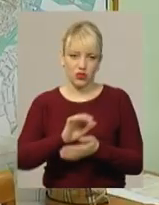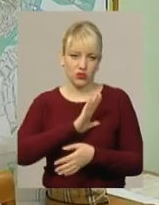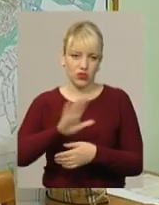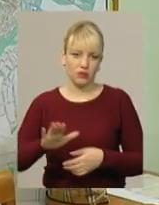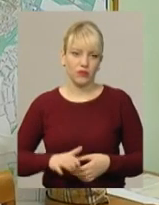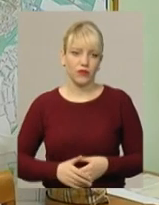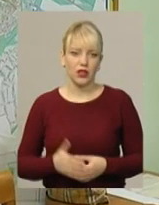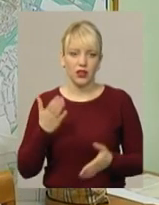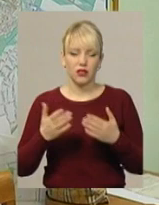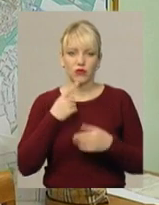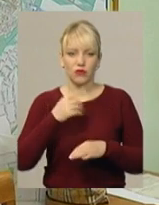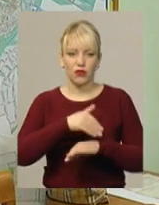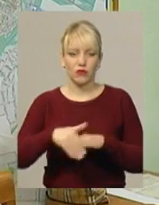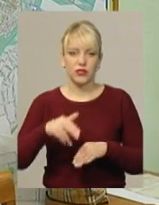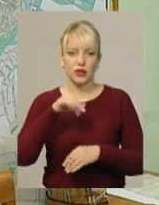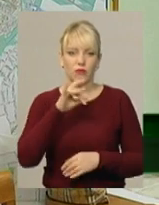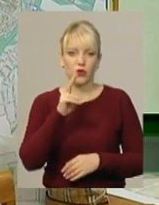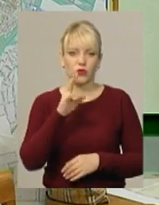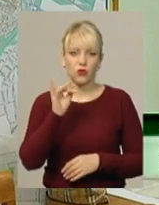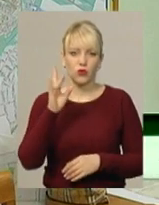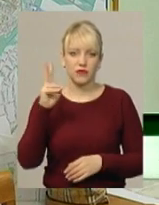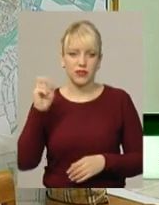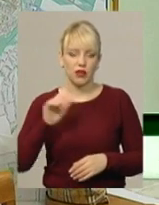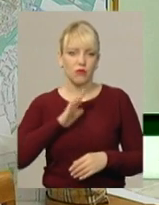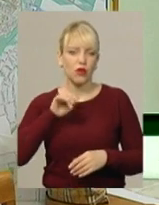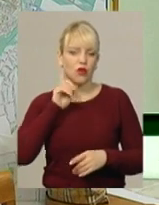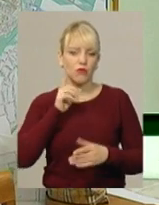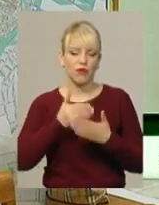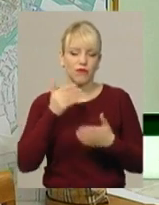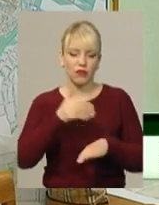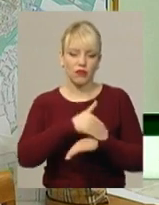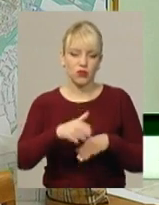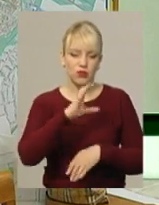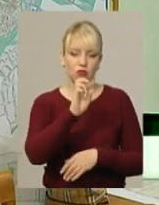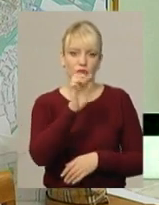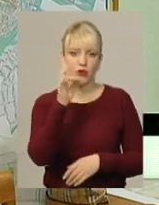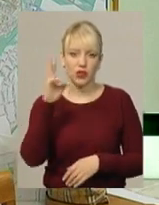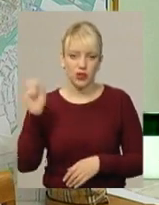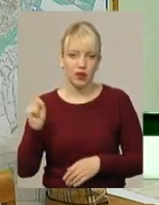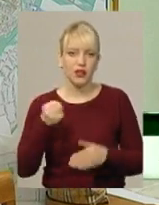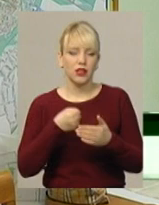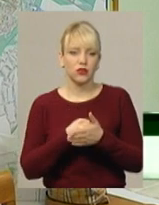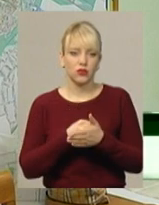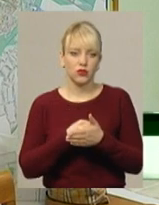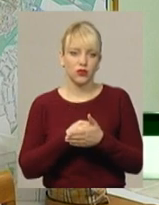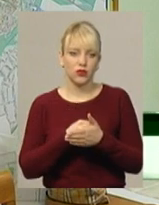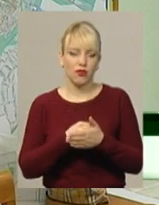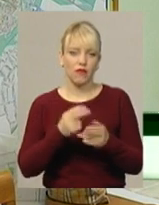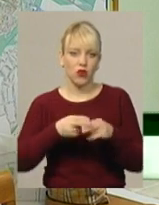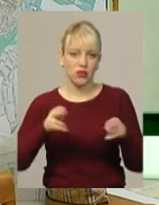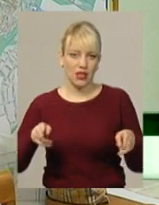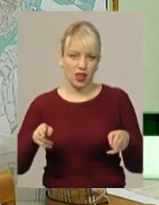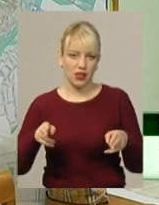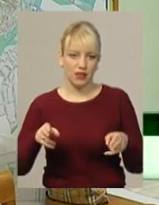Взяти вулицю Проскурівська. Проскурівська була омолоджена від вулиці Соборної до приблизно до вокзала.